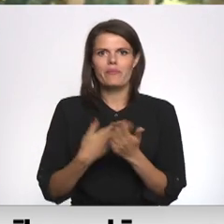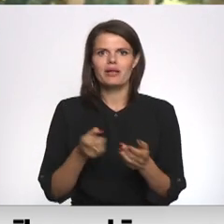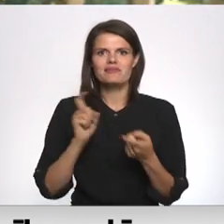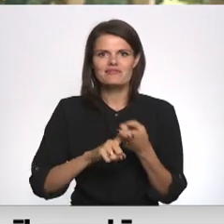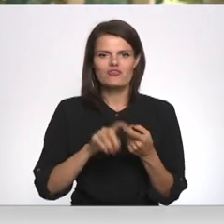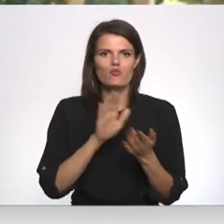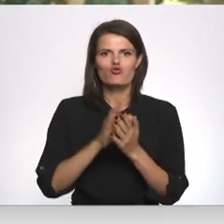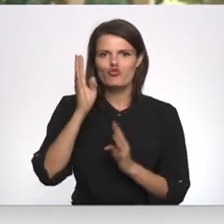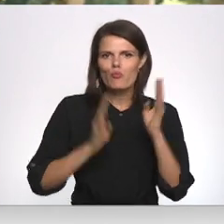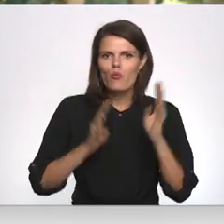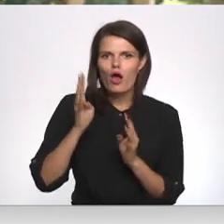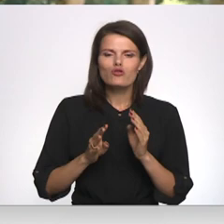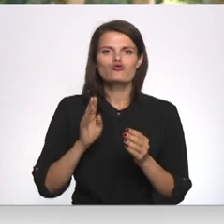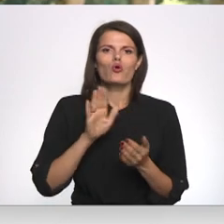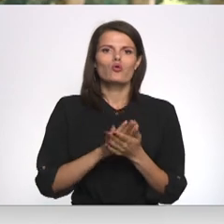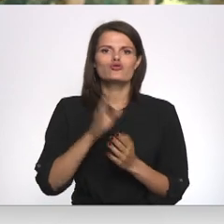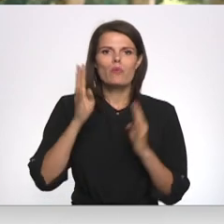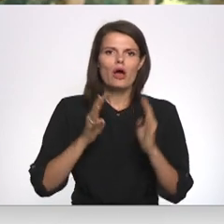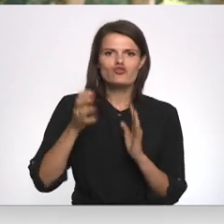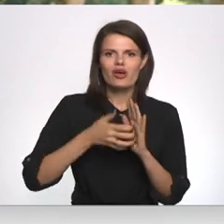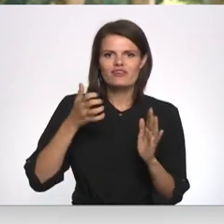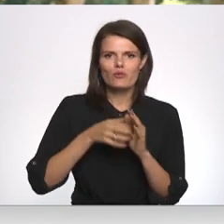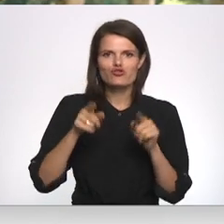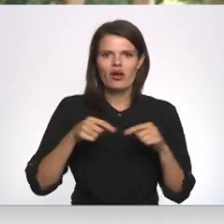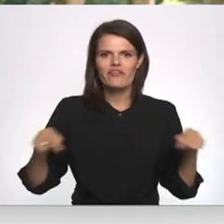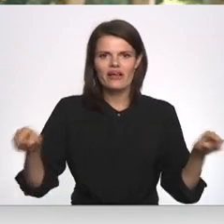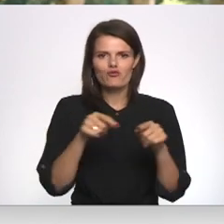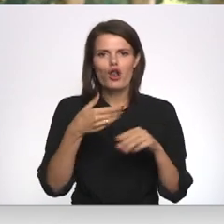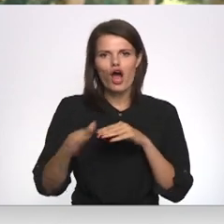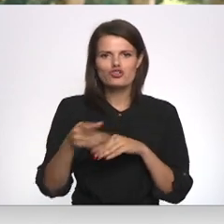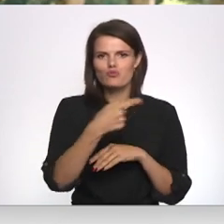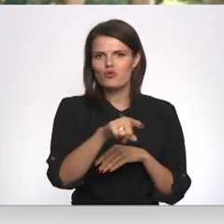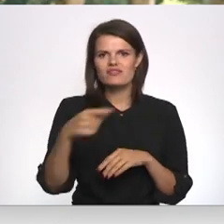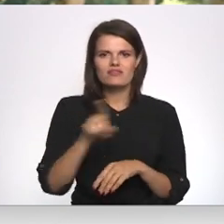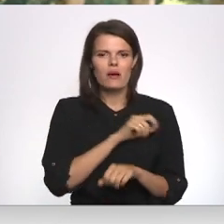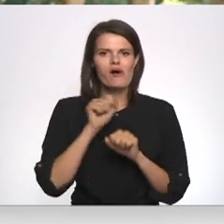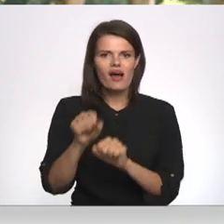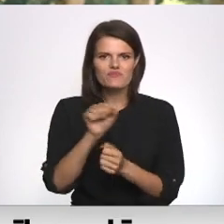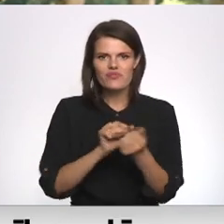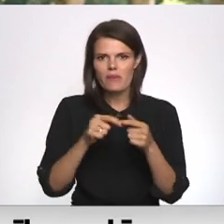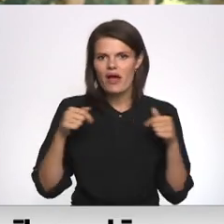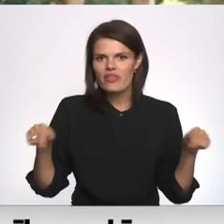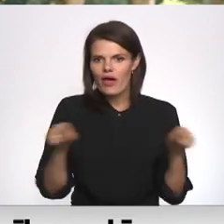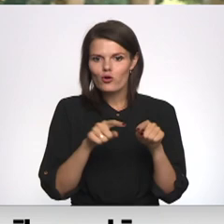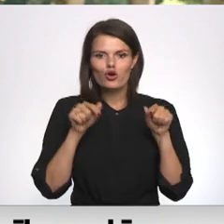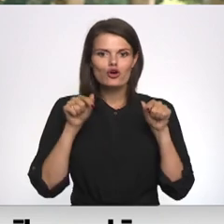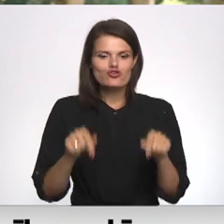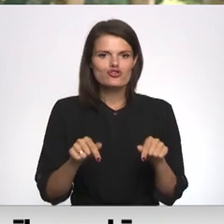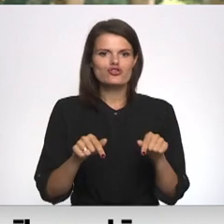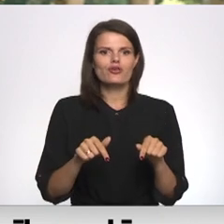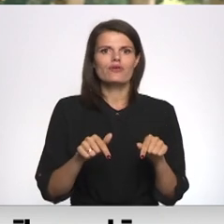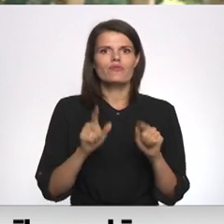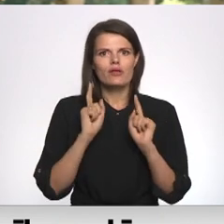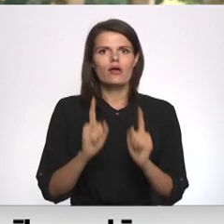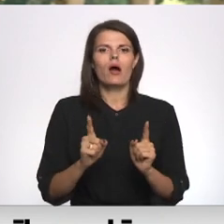uz mežiem, uz mežā izmantošanu Gaujas Nacionālā pārka atšķirībā no citām aizsargājumām dabas teritorijām šis spiediens uz